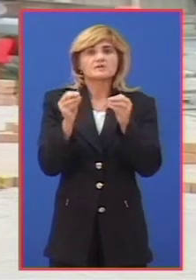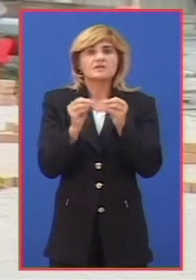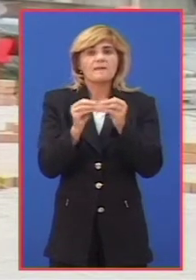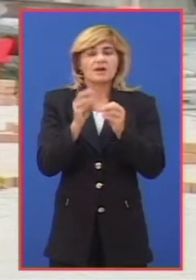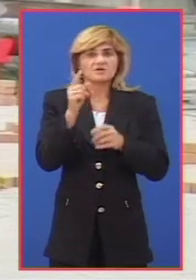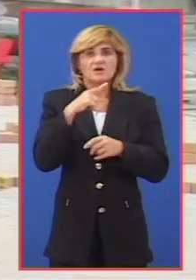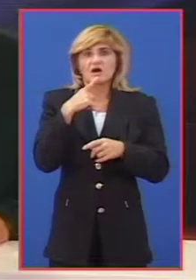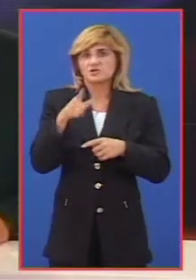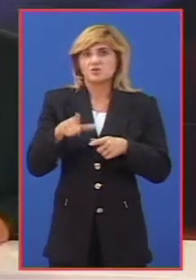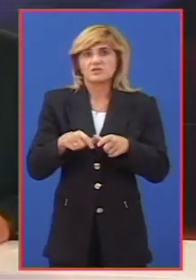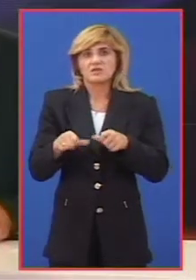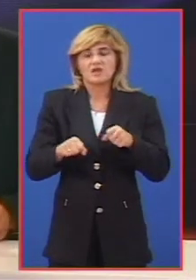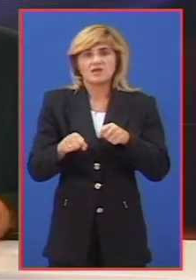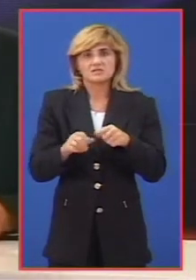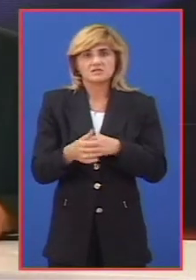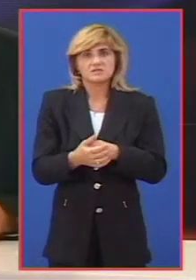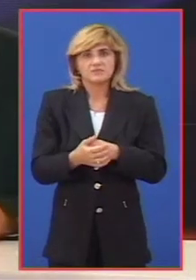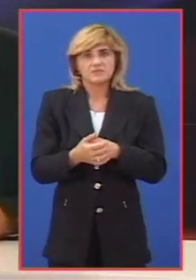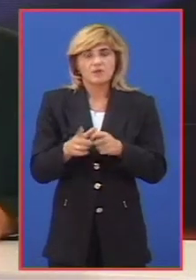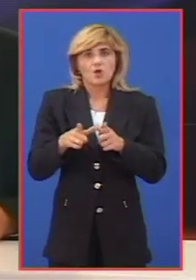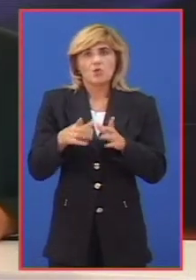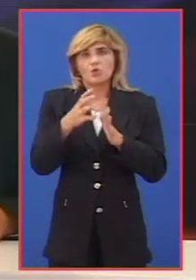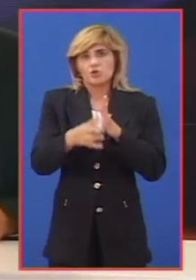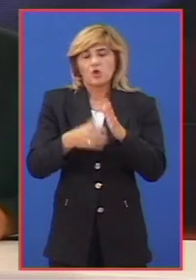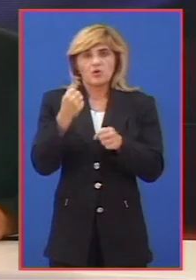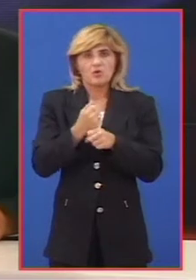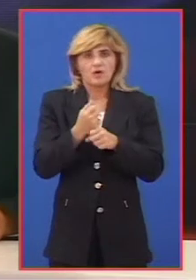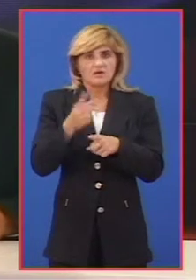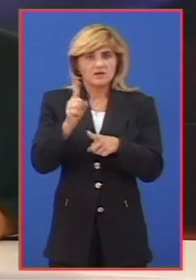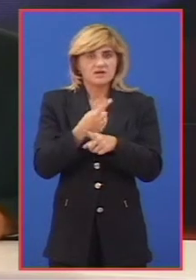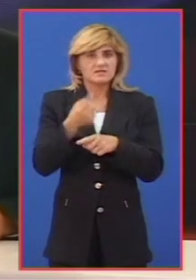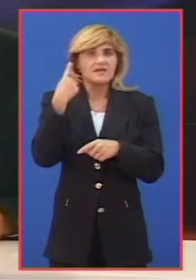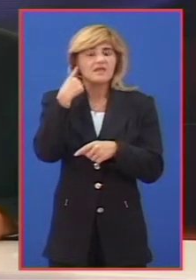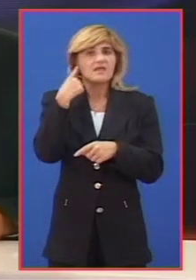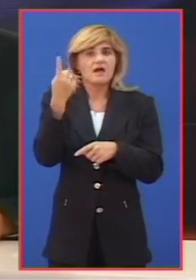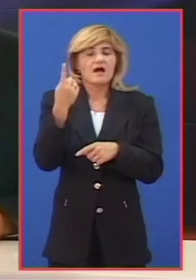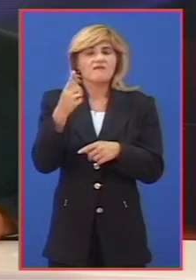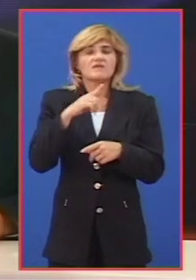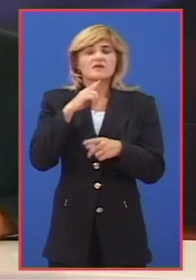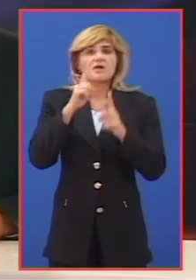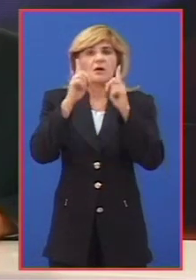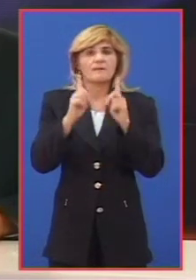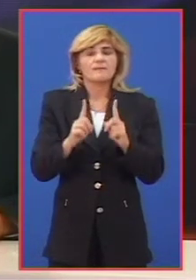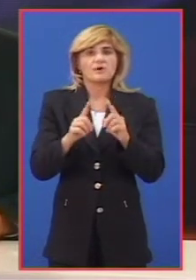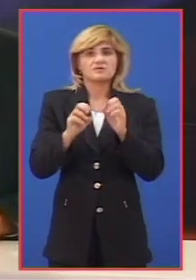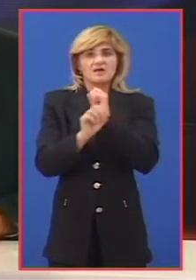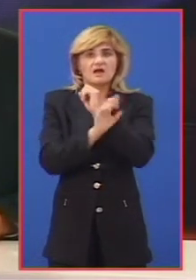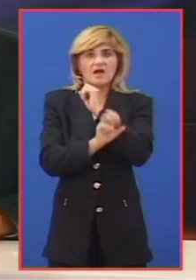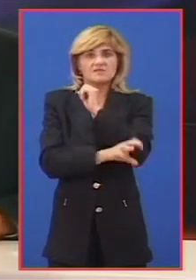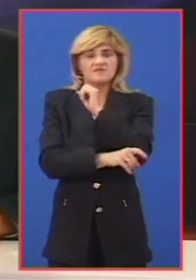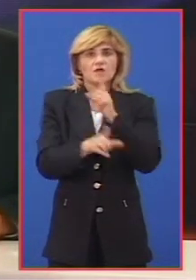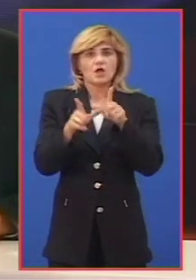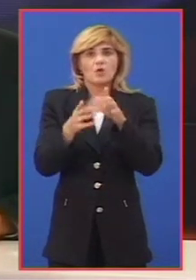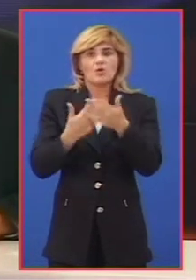kažu u direkciji. U toku su radovi na rekonstrukciji javne i postavljanju dekorativne rasvete u gradu.